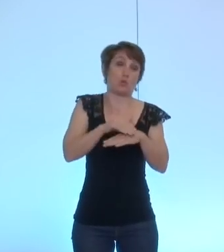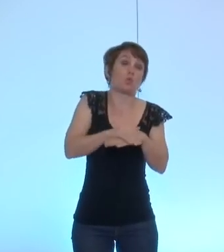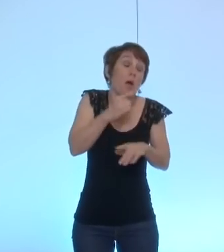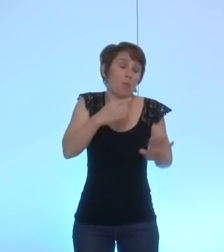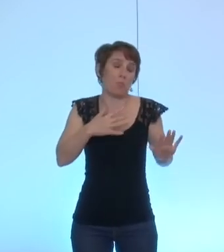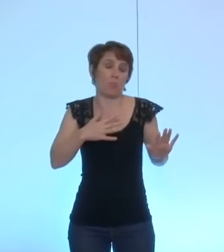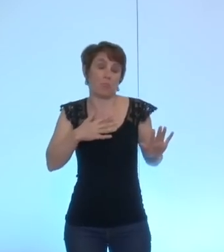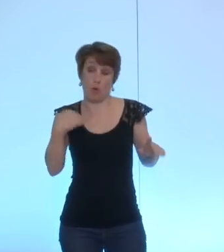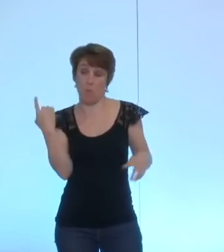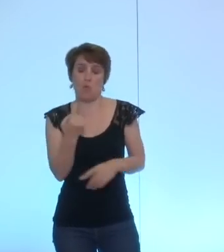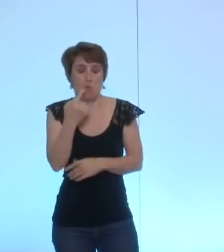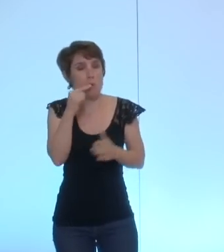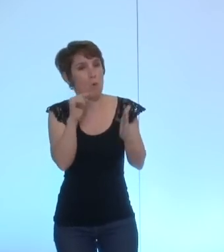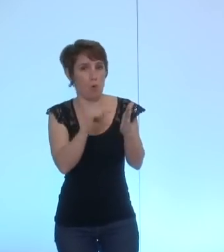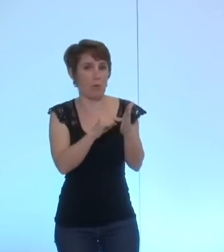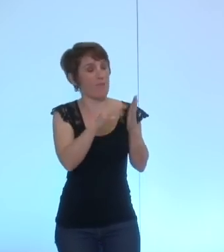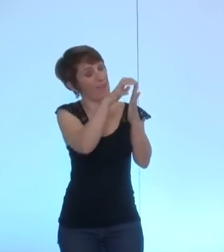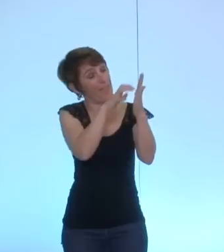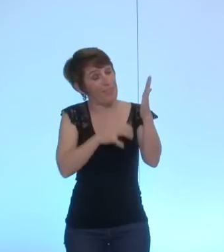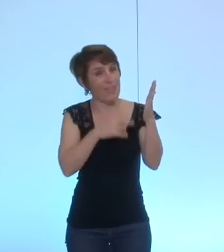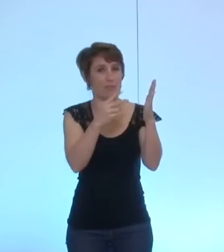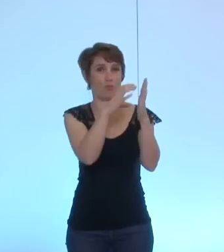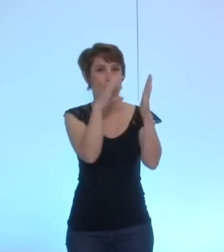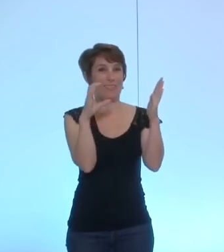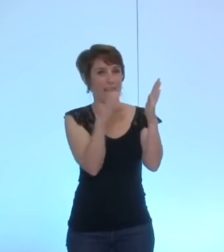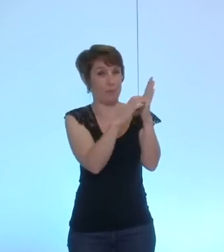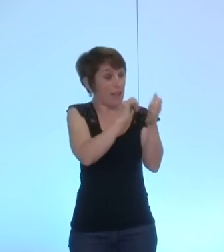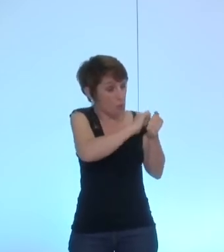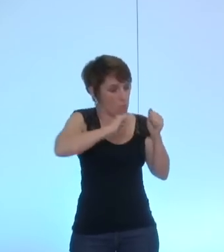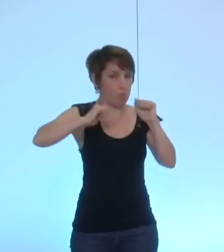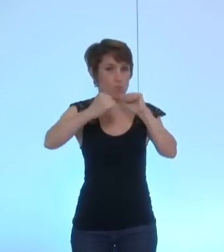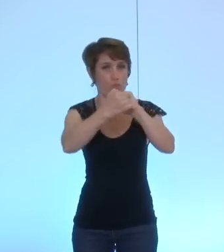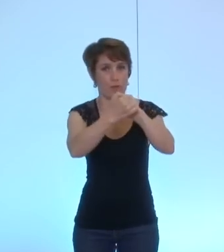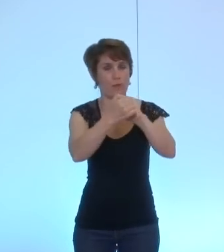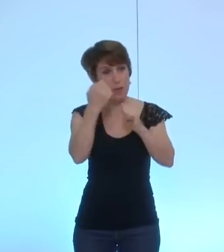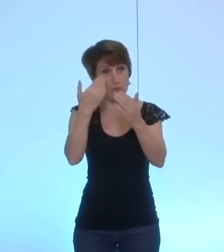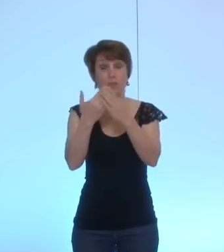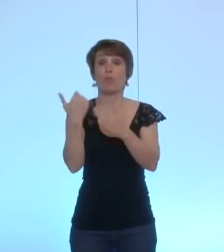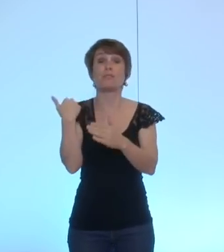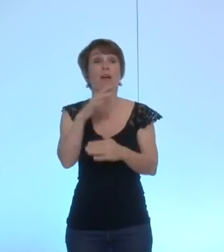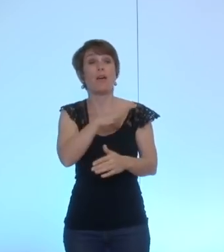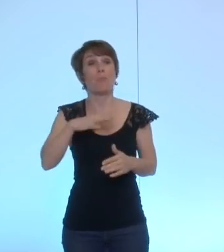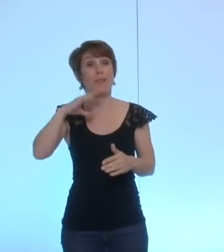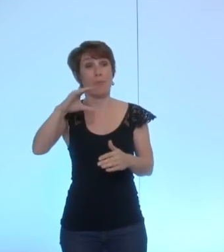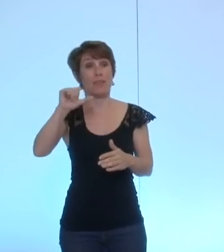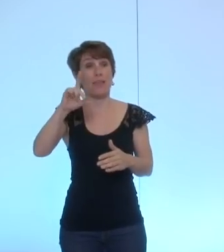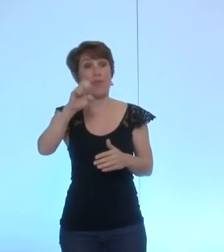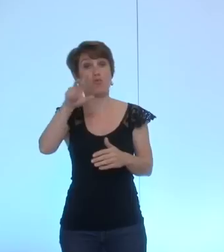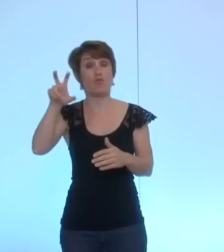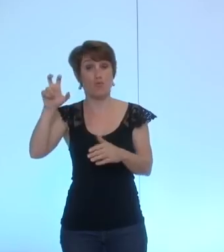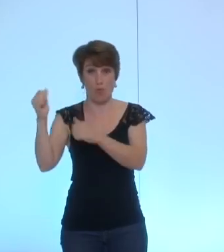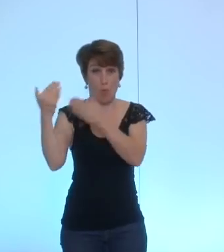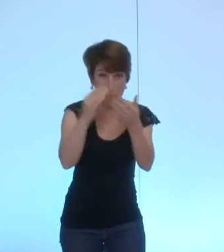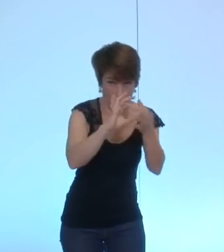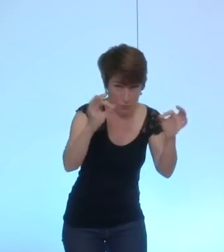modifiez l'exposé des motifs de vos délibérations c'était l'objet de l'amendement de Bernadette Cadoux pour la délibération 5 c'était l